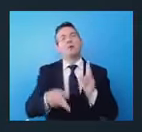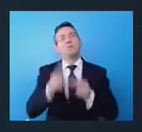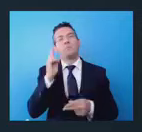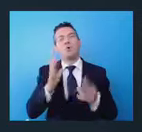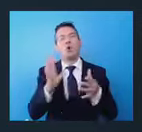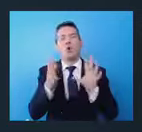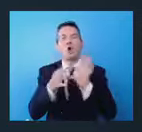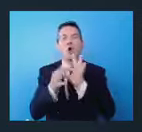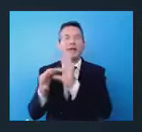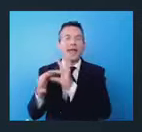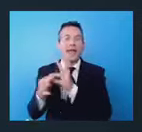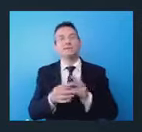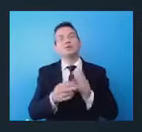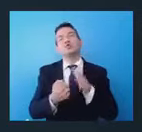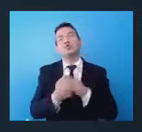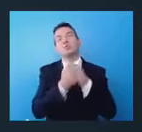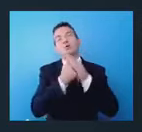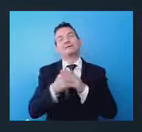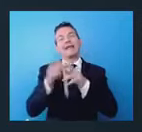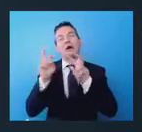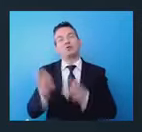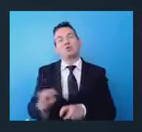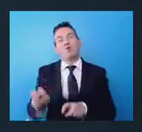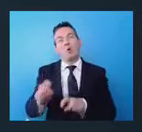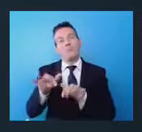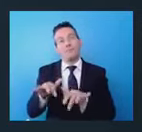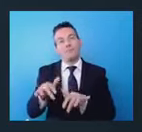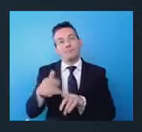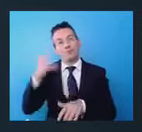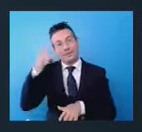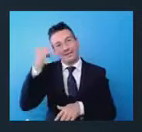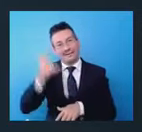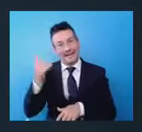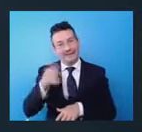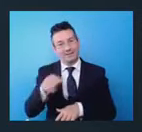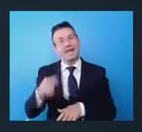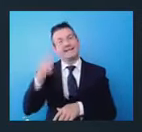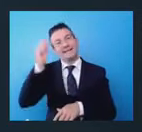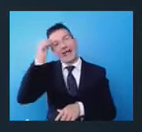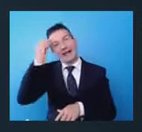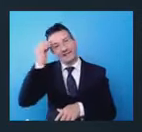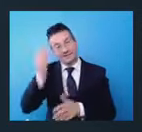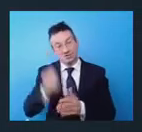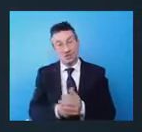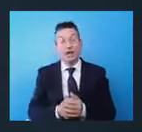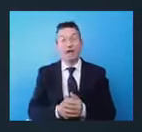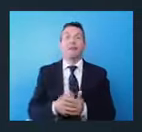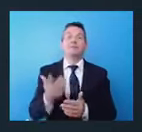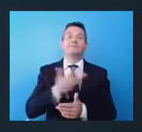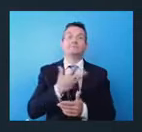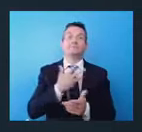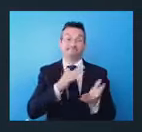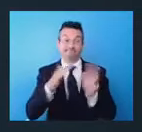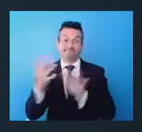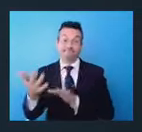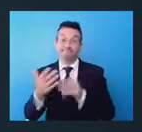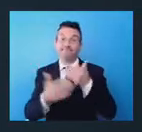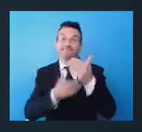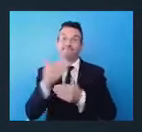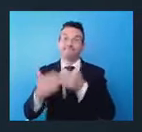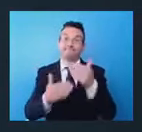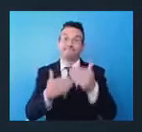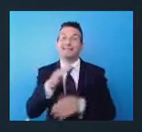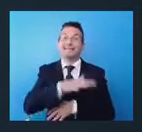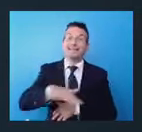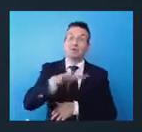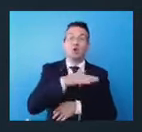'intelligenza artificiale. Pertanto per avere professionisti del futuro che siano al passo con l'evoluzione del settore è necessario iniziare sin da